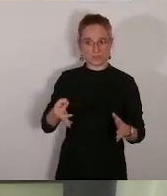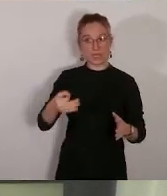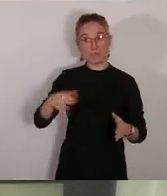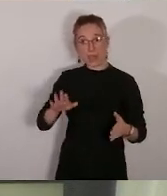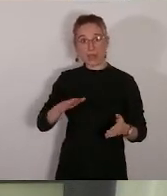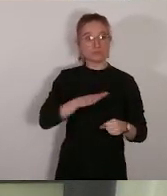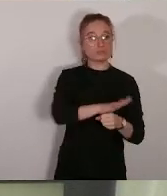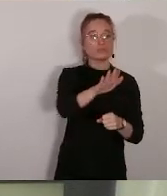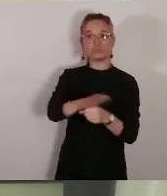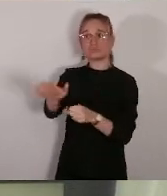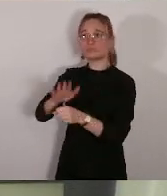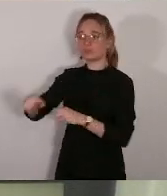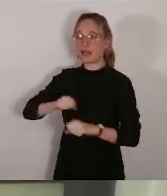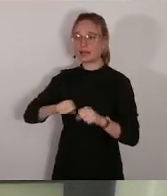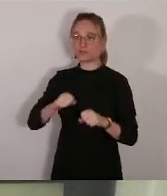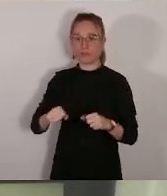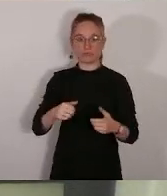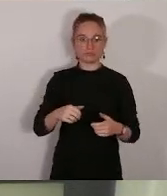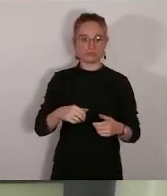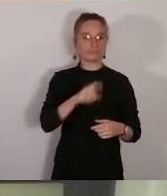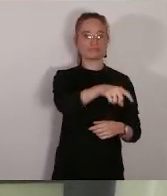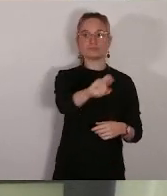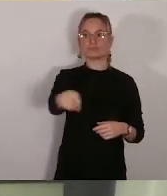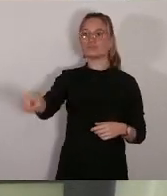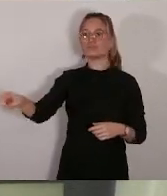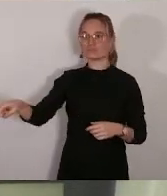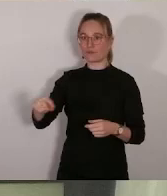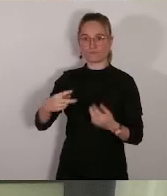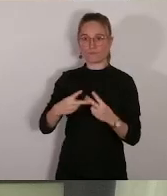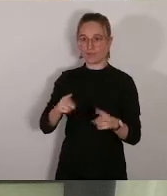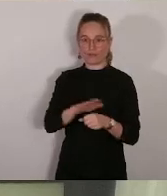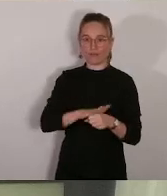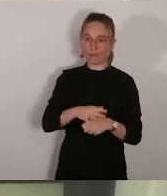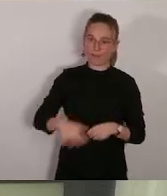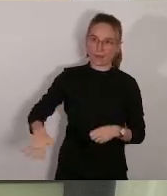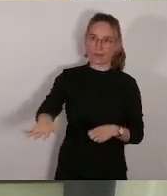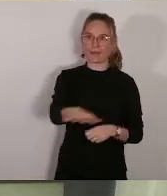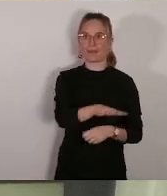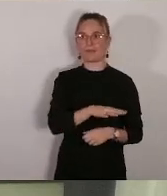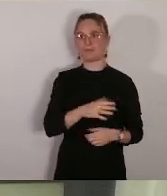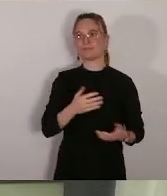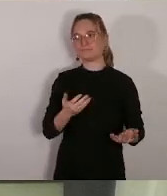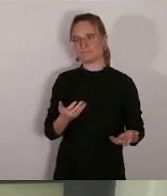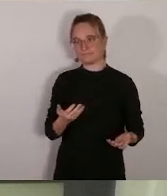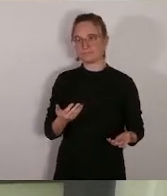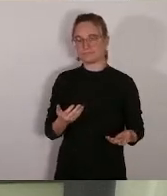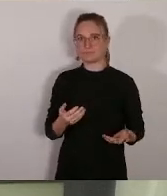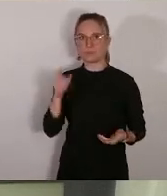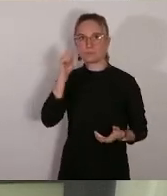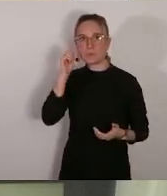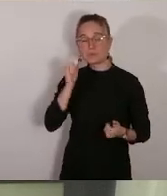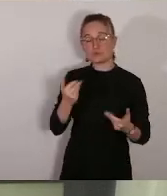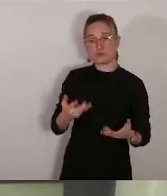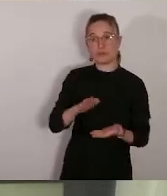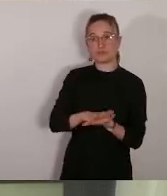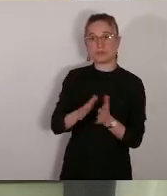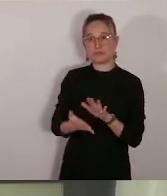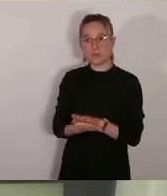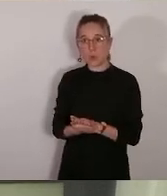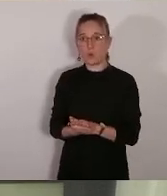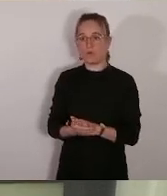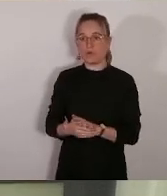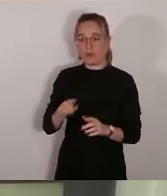la ville. Et à contrario, on se rend compte qu'il y des associations qui ne sont pas forcément domiciliées dans le 17 et qui mènent à des